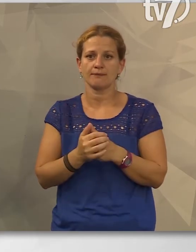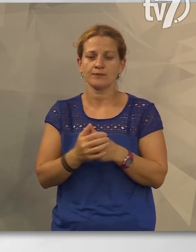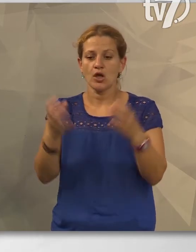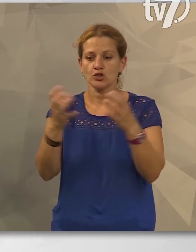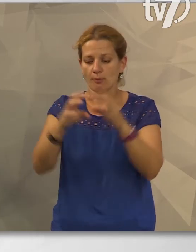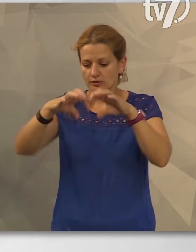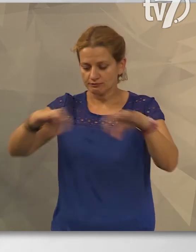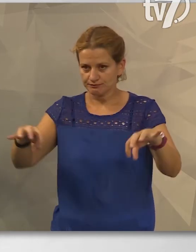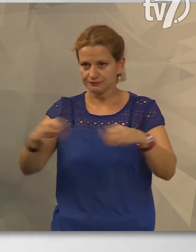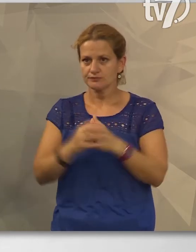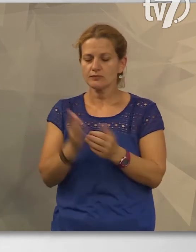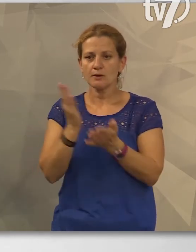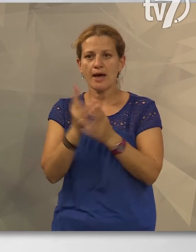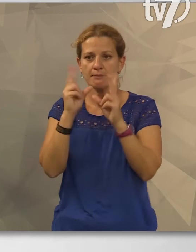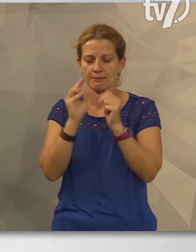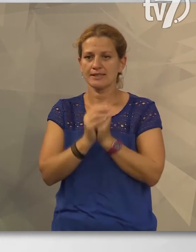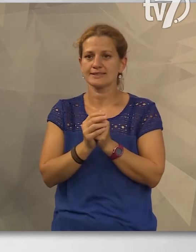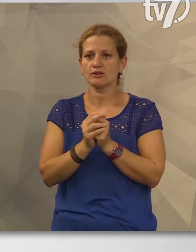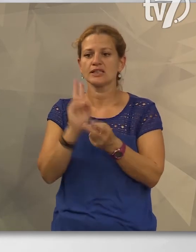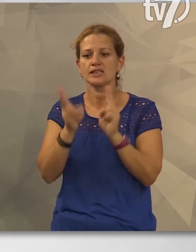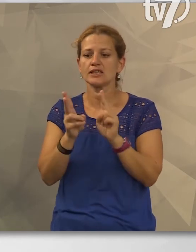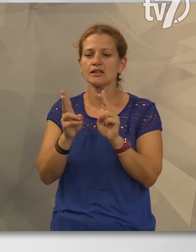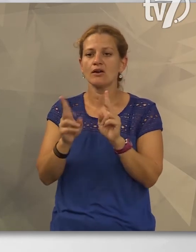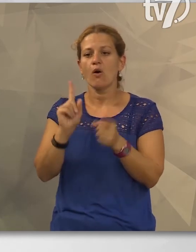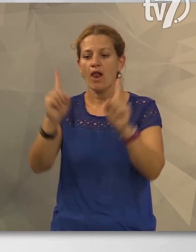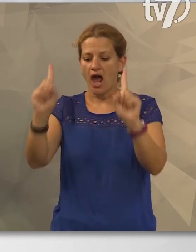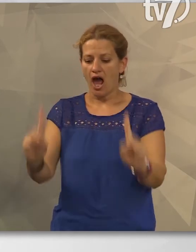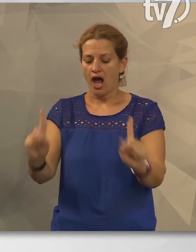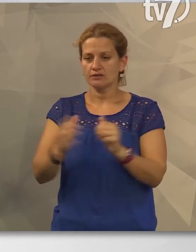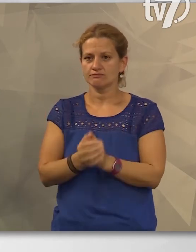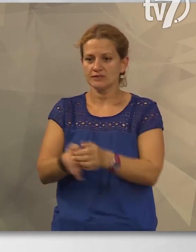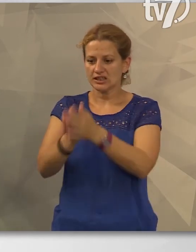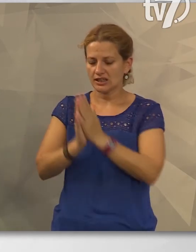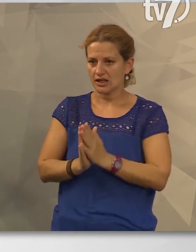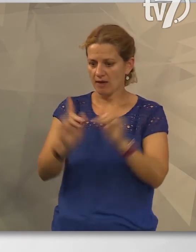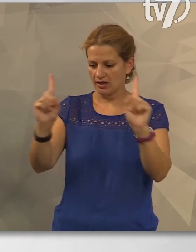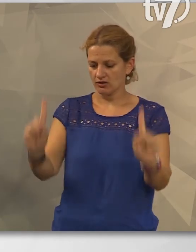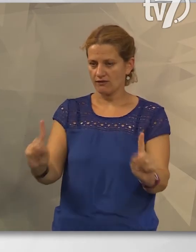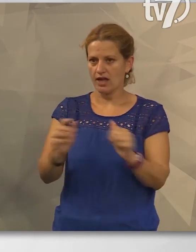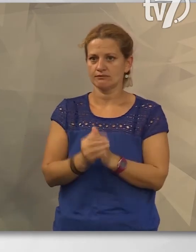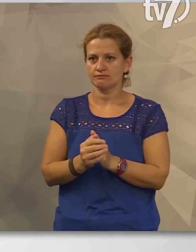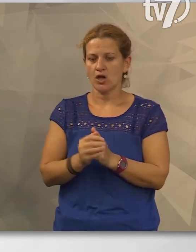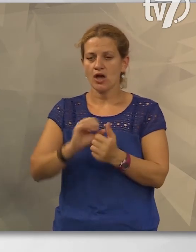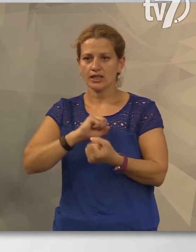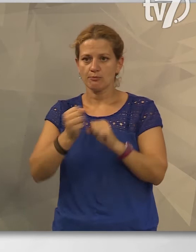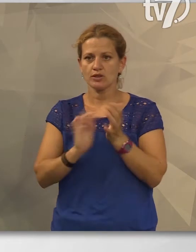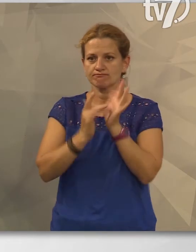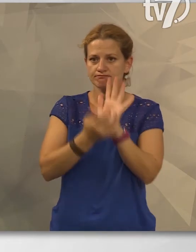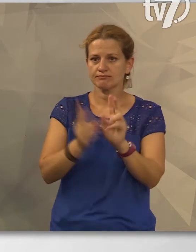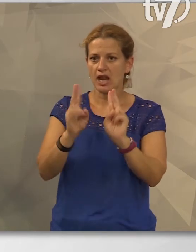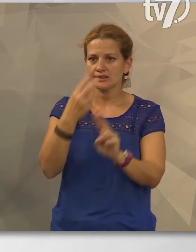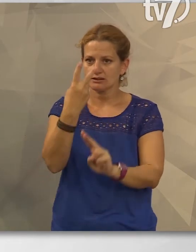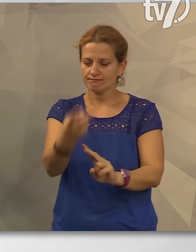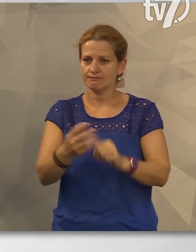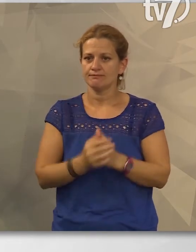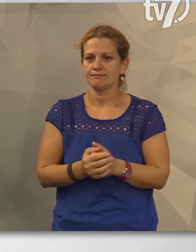szétoztjuk a csapatot, már megbeszéltük ki, melyik csak oldal tárkérem, álljanak fel a küzdőtéren. A kickboxosok bemutatóját is